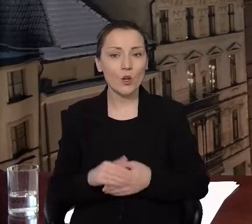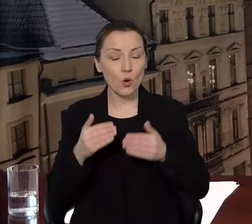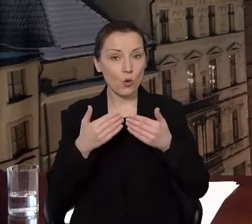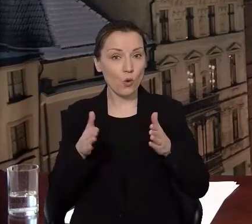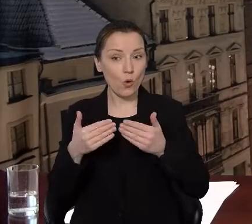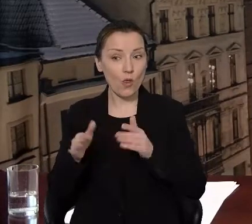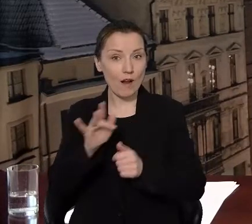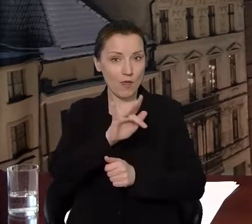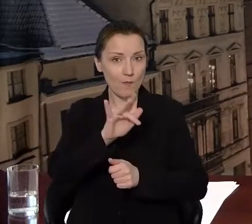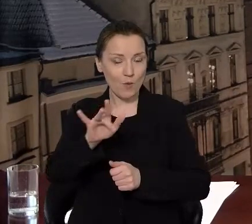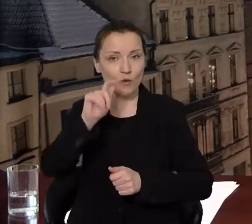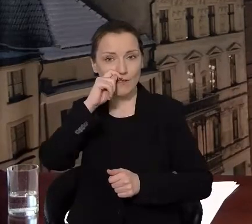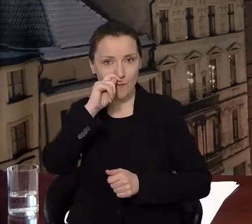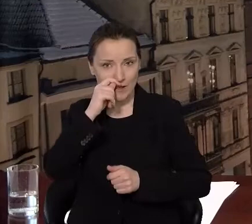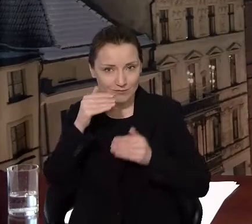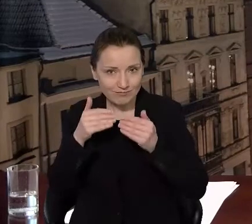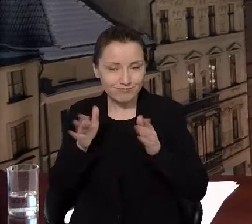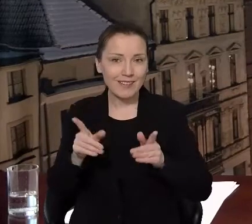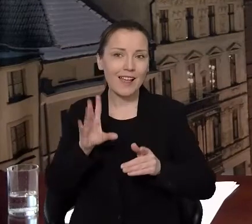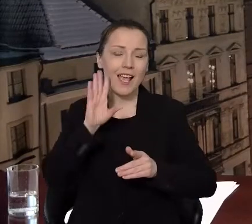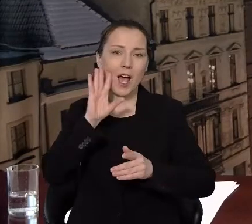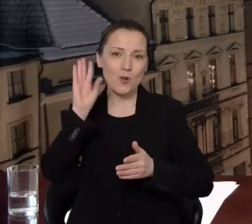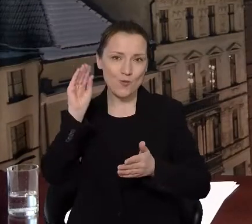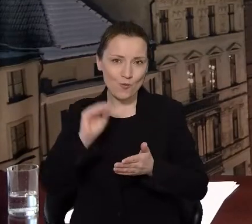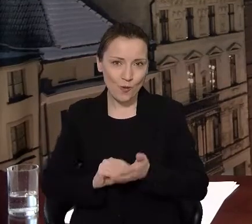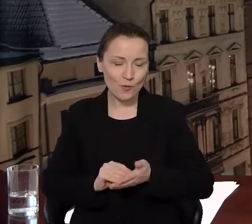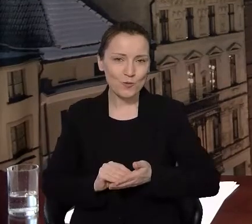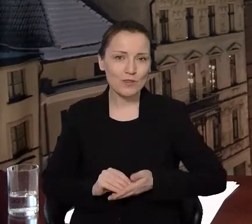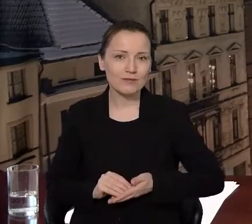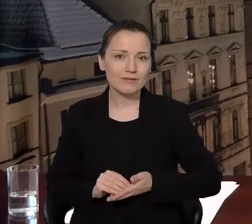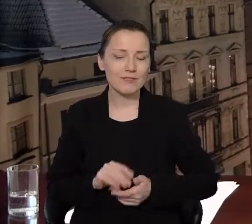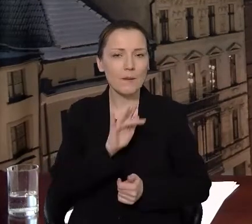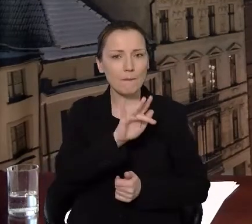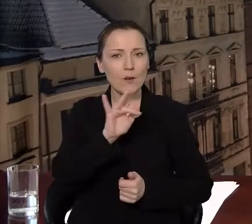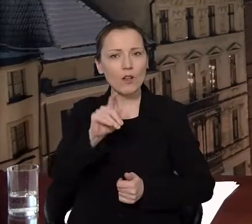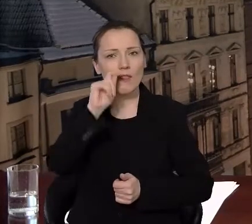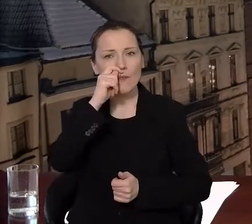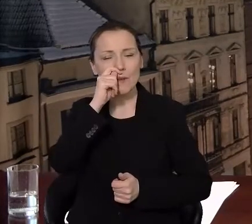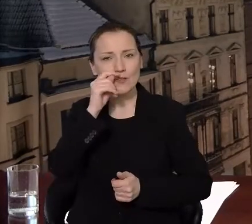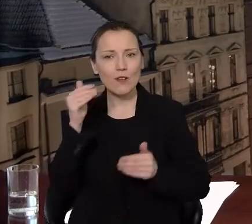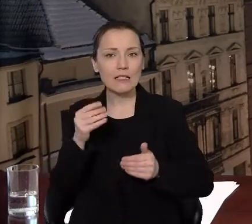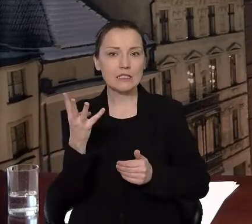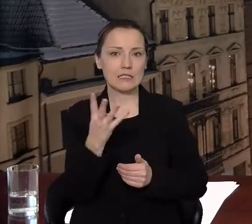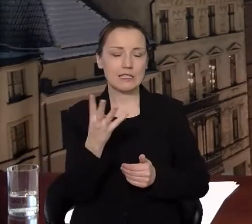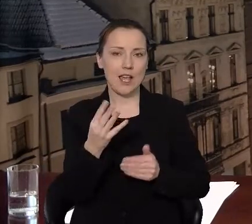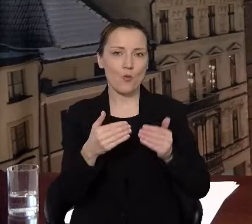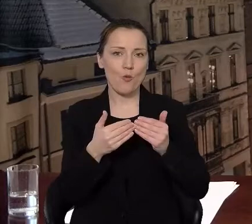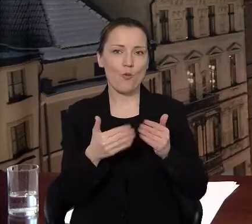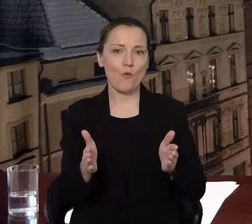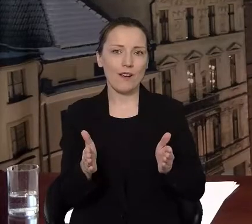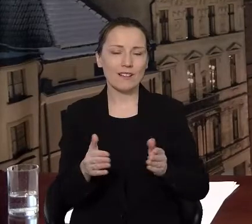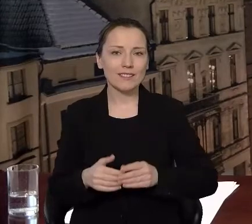punktach wymazowych, raz jeszcze powtórzę, te punkty wymazowe cztery będą czynne,